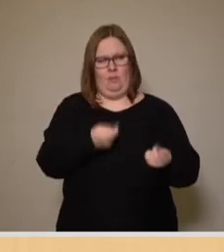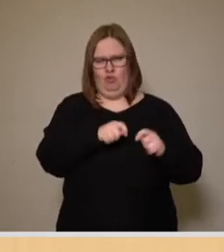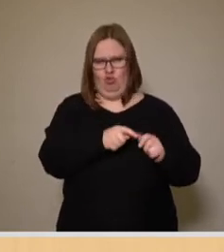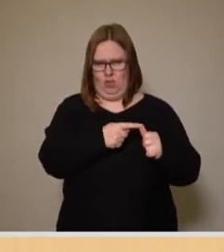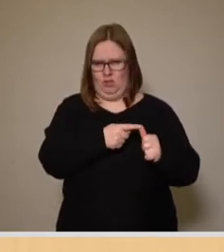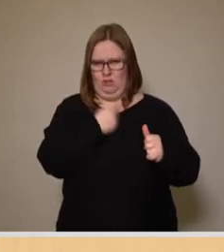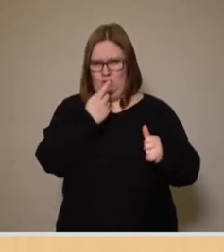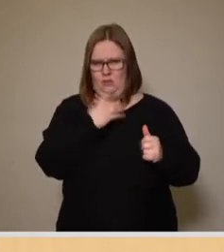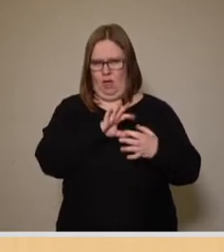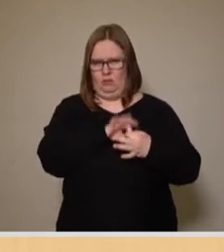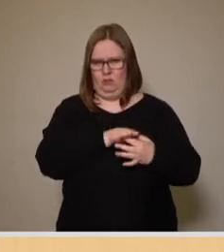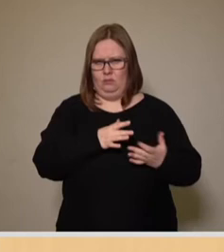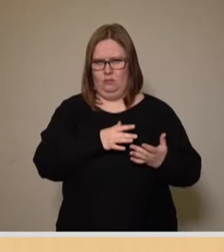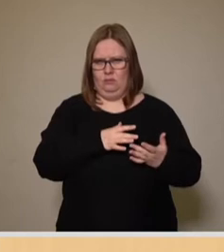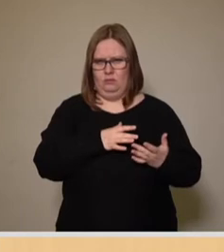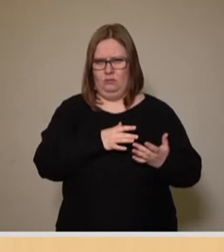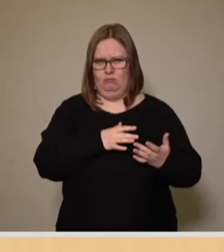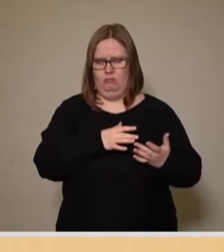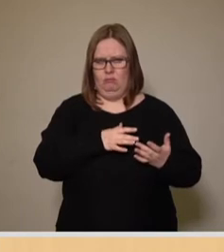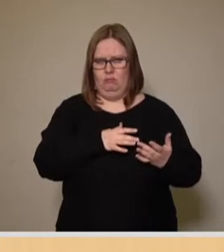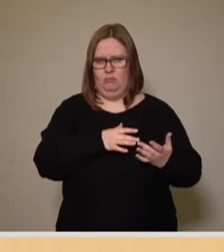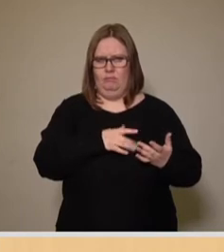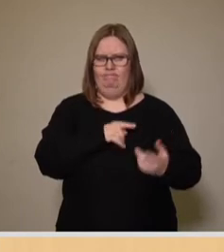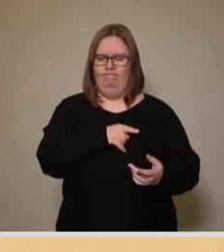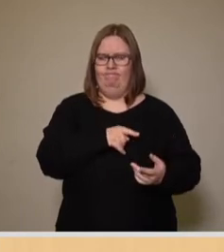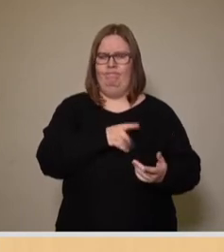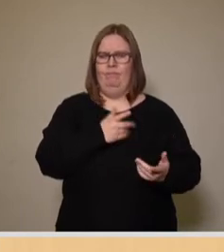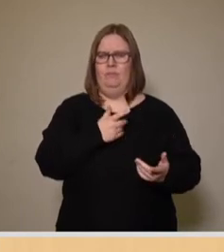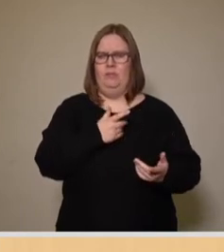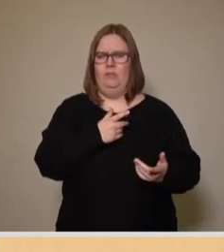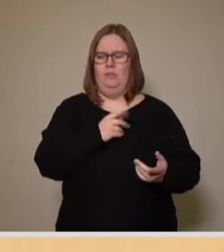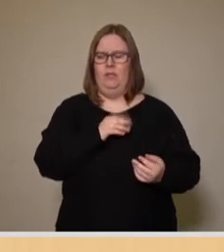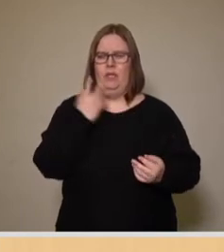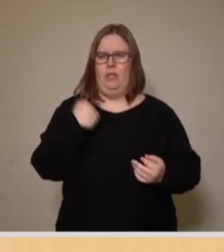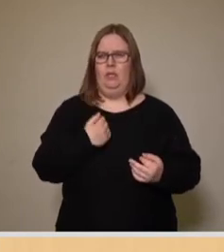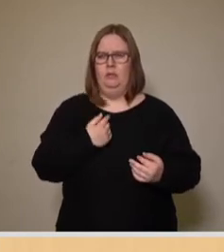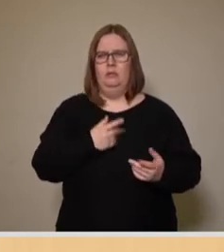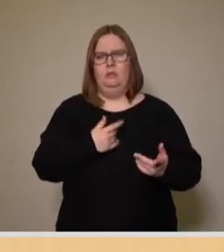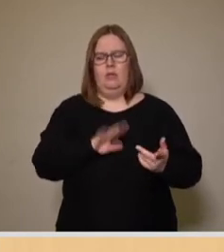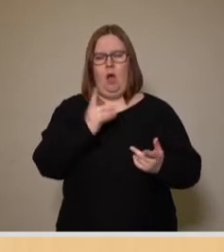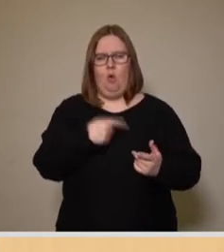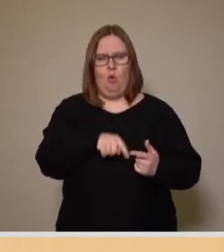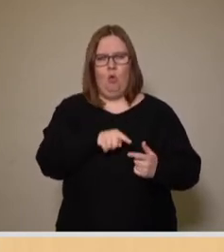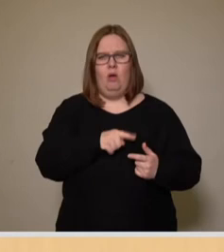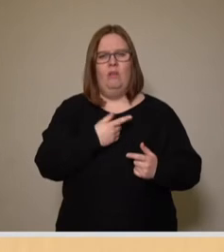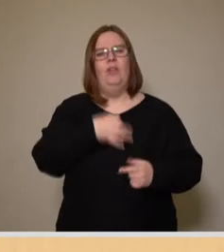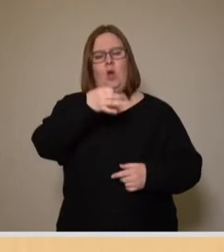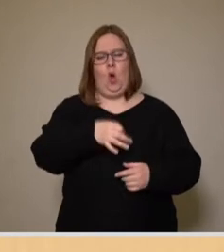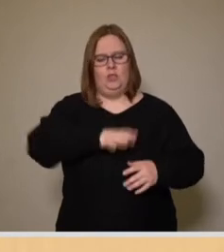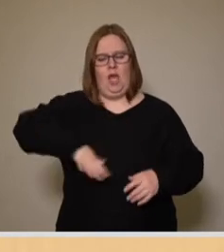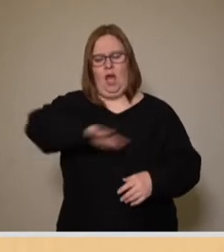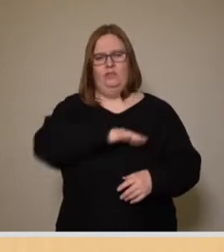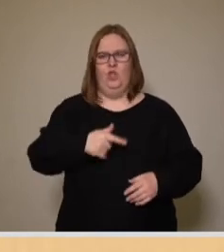angesprochen haben, nämlich der den Titel hatte Schaffung eines Urtskerns für